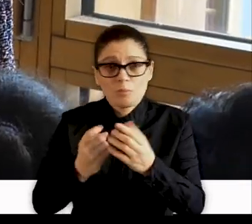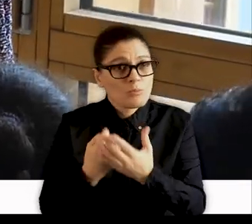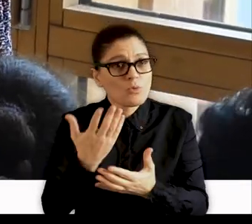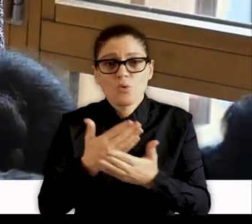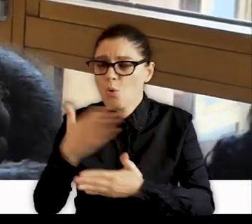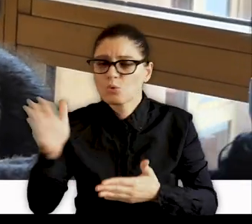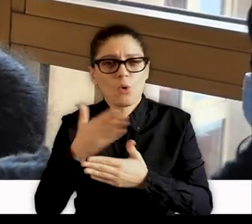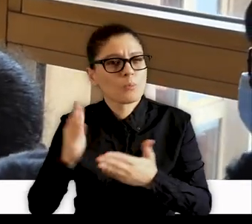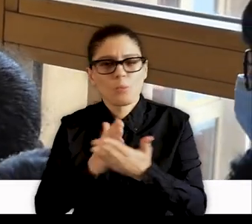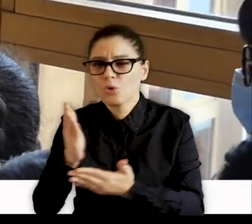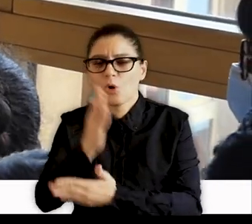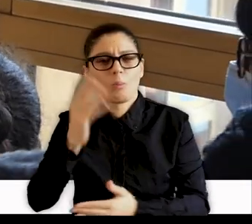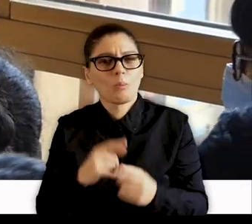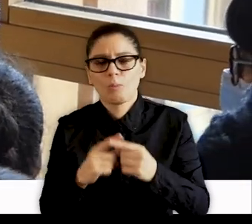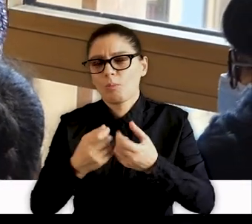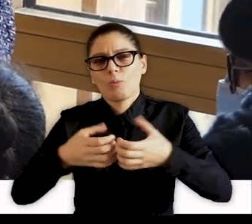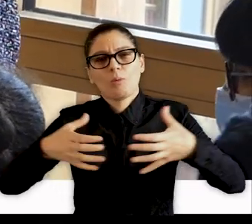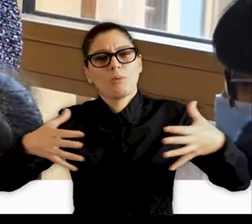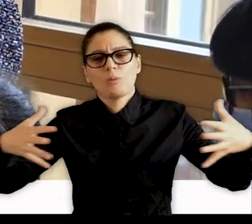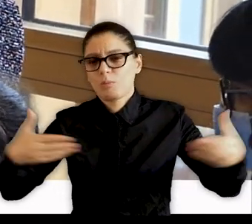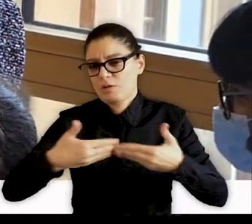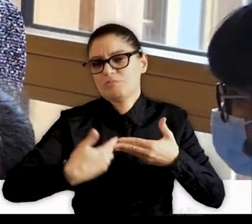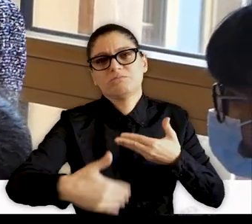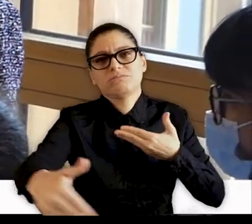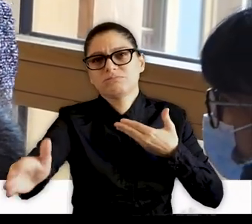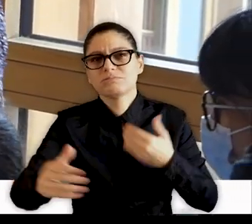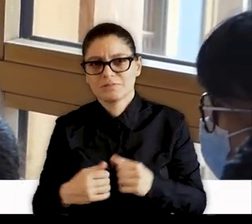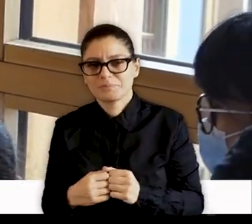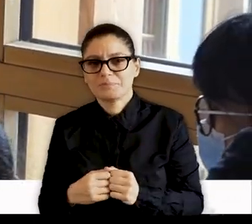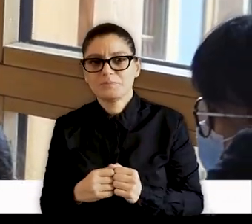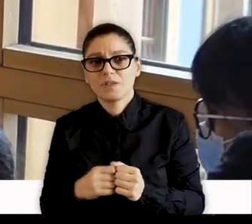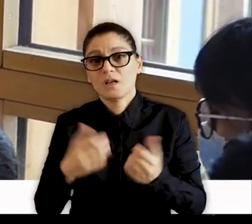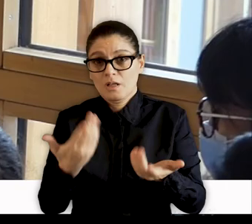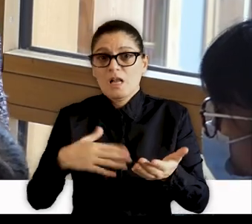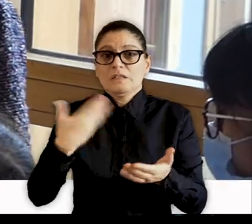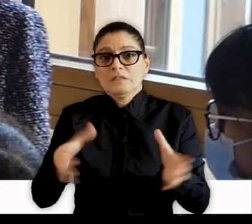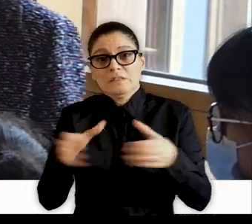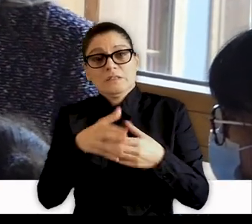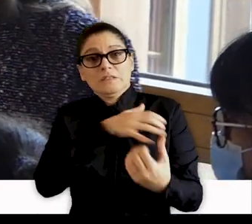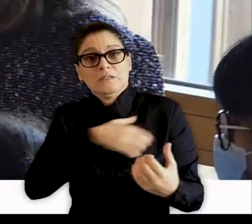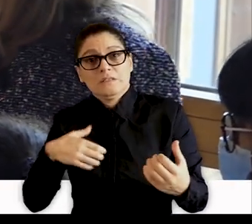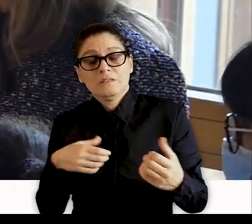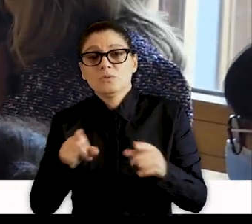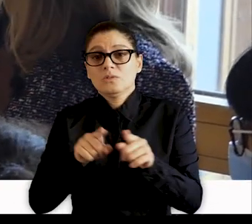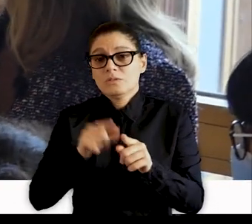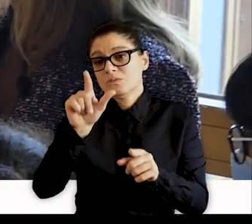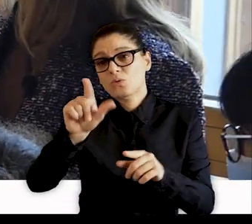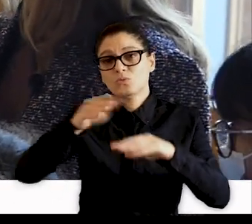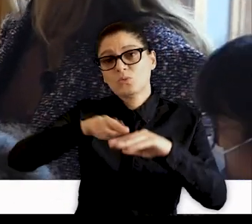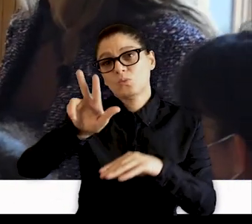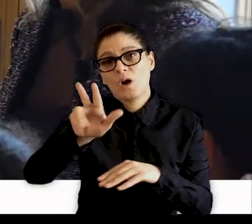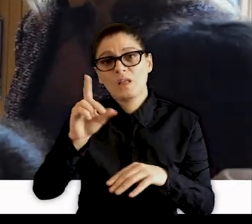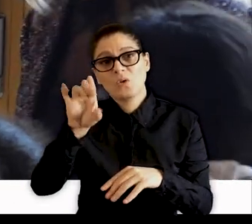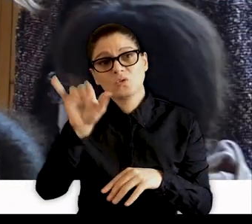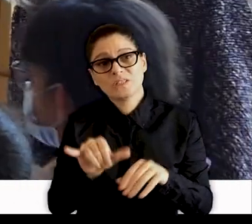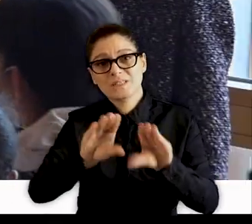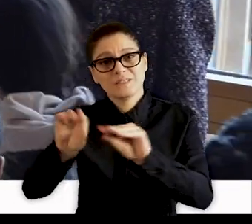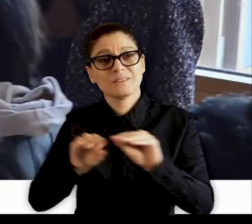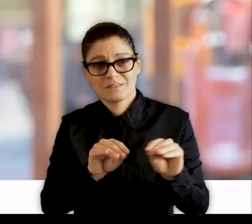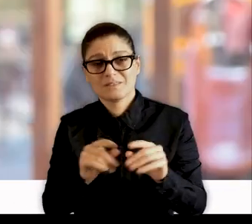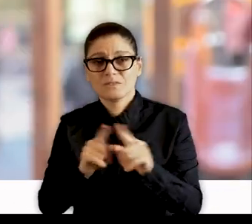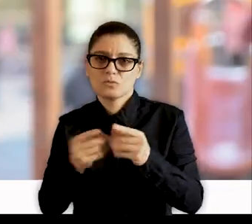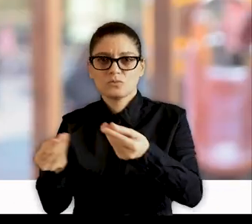grâce à l'équipe municipale à laquelle deux Drancéens sur trois ont accordé leur confiance et à l'ensemble des agents